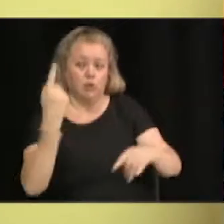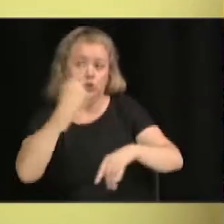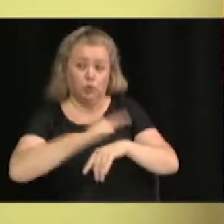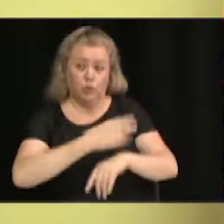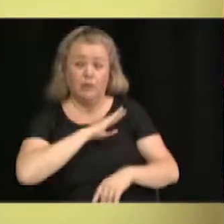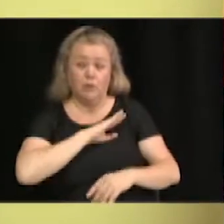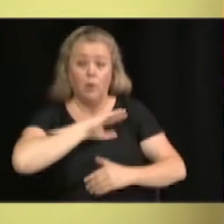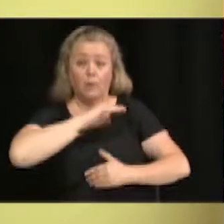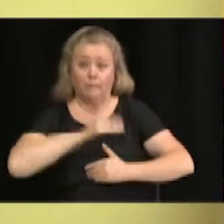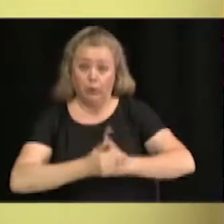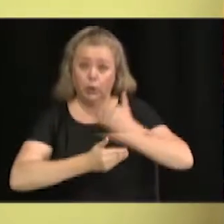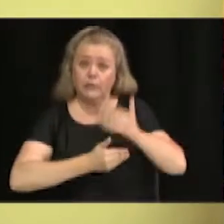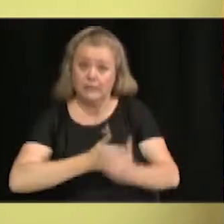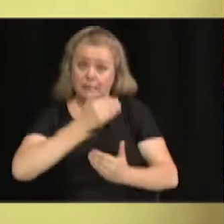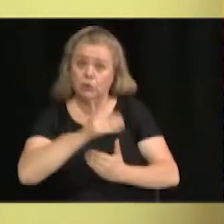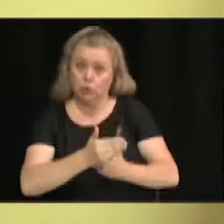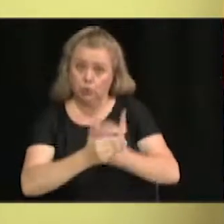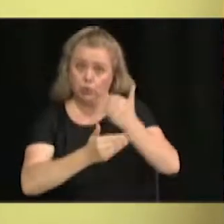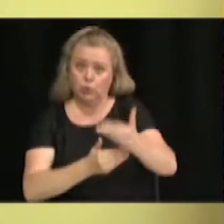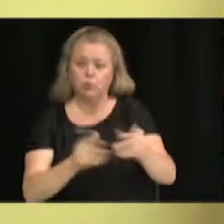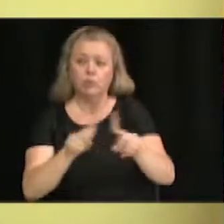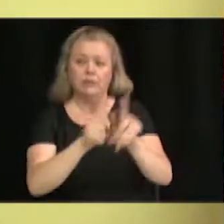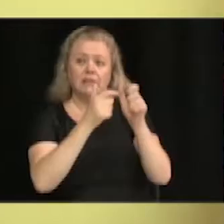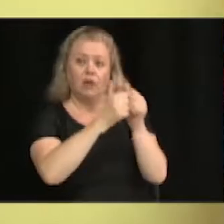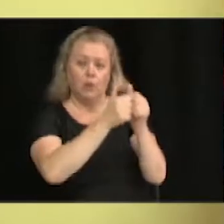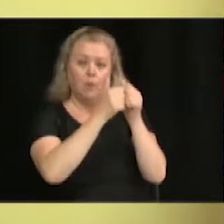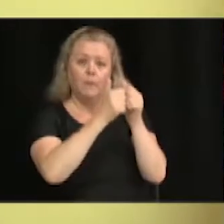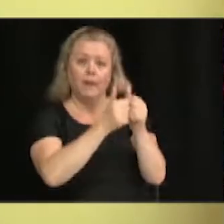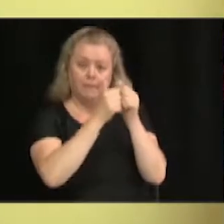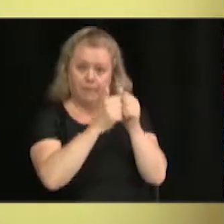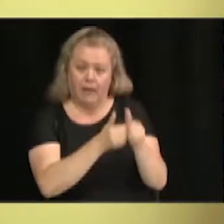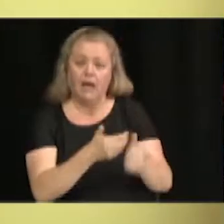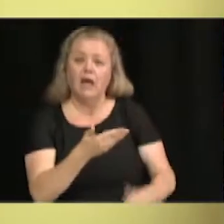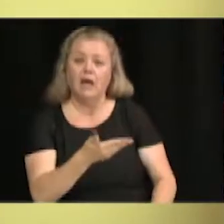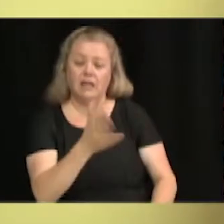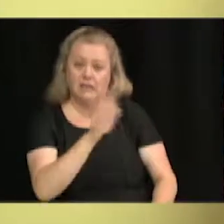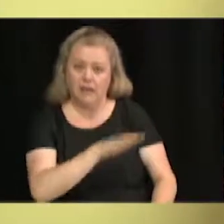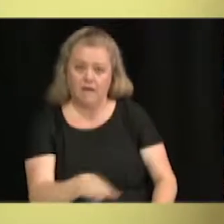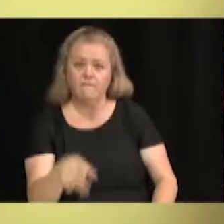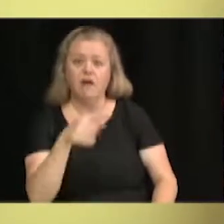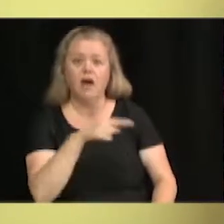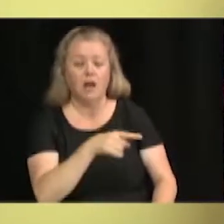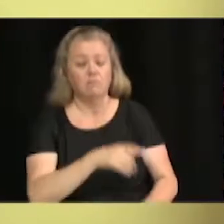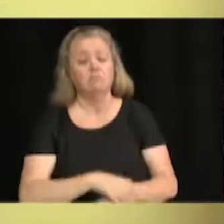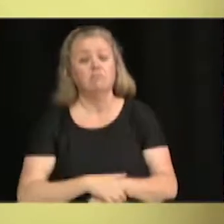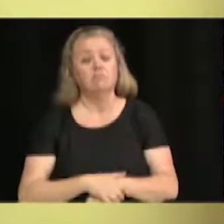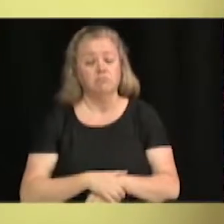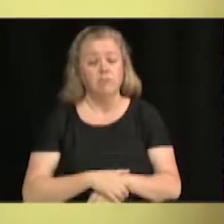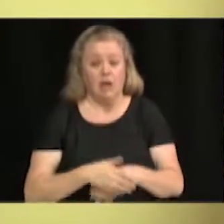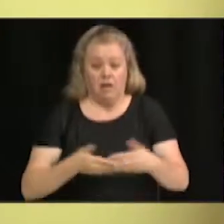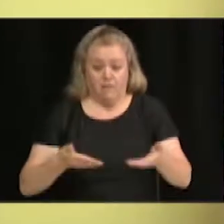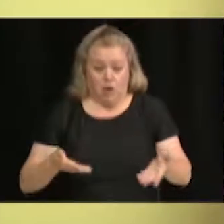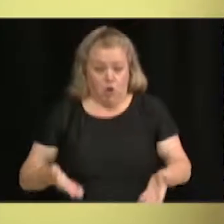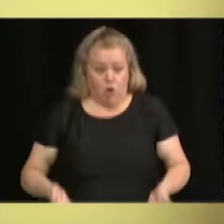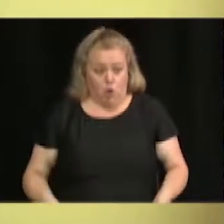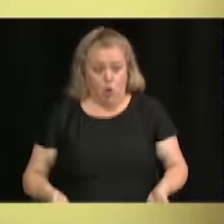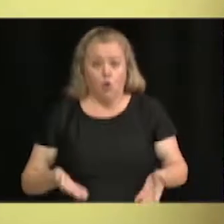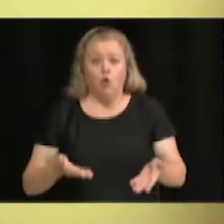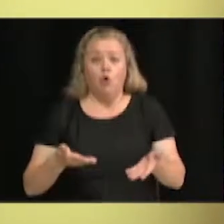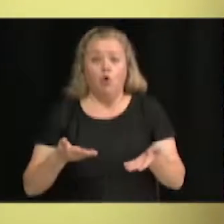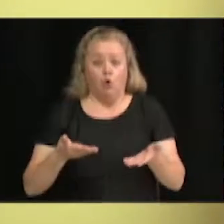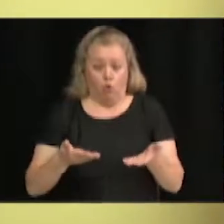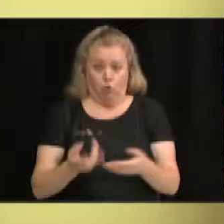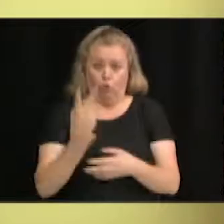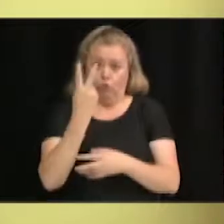Et ça a été récompensé il y a deux ans par l'OPHQ, cette année par l'UMQ, et là on est rendu en collaboration avec